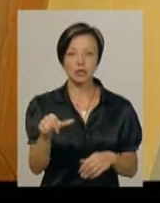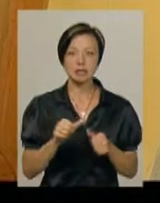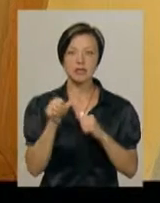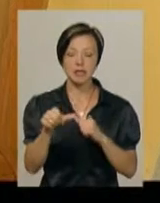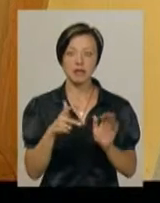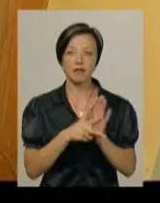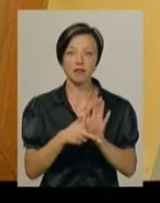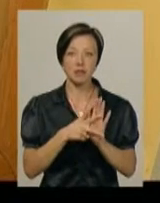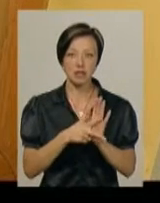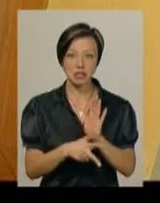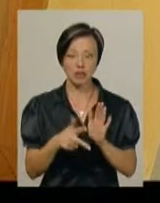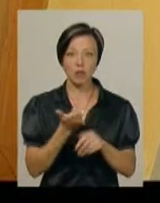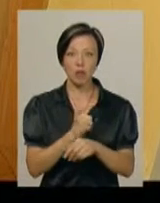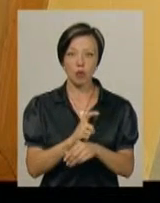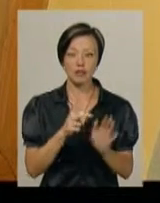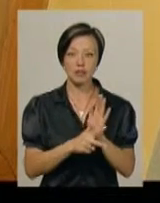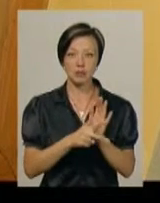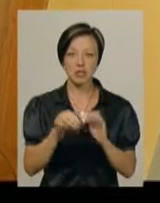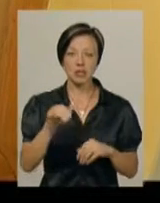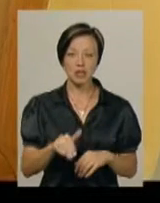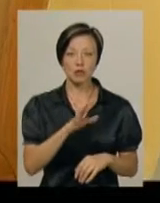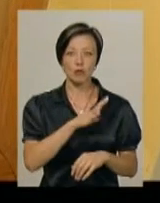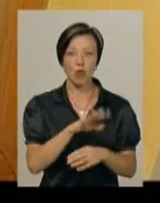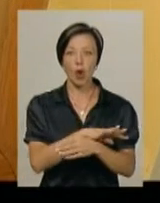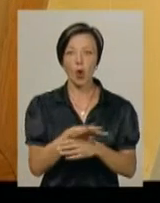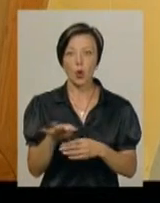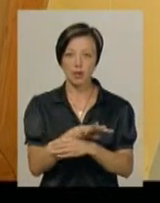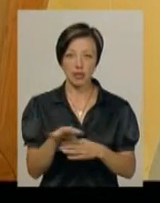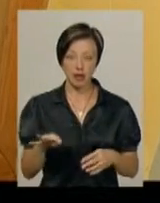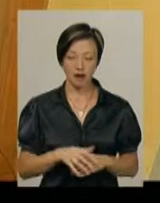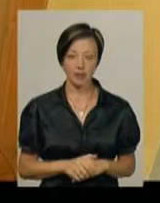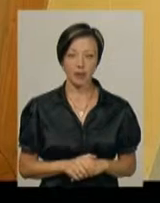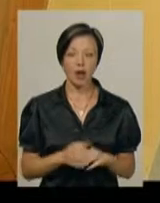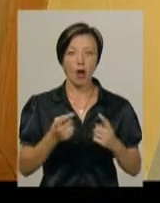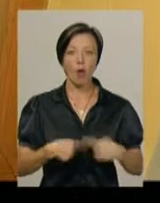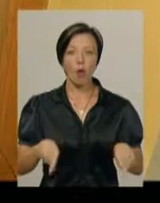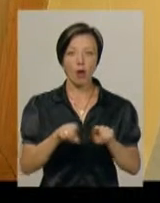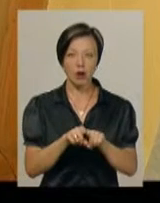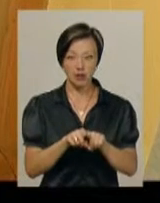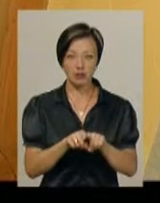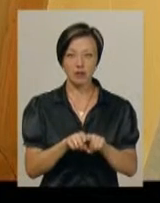понад 80 тисяч були розстріляні органами